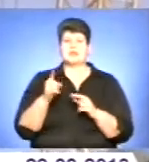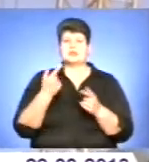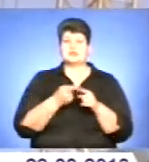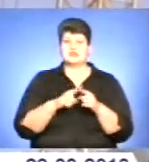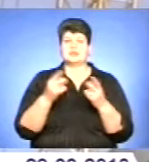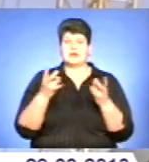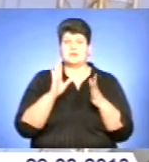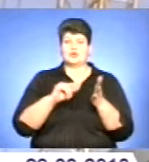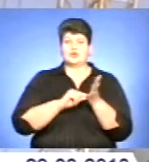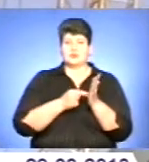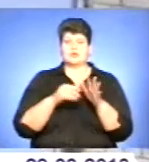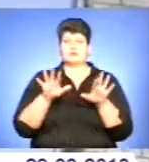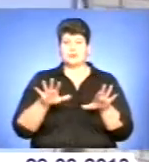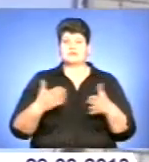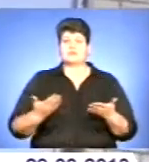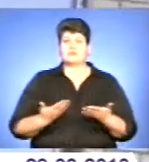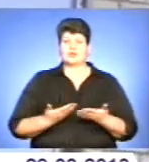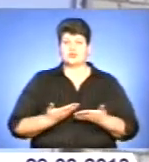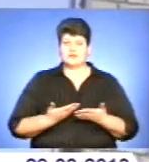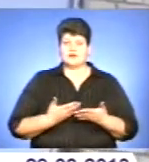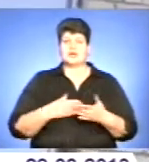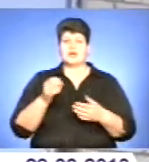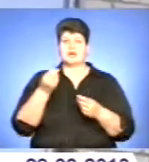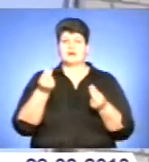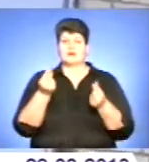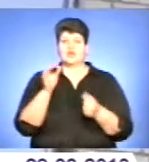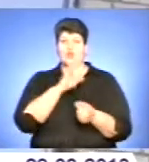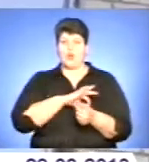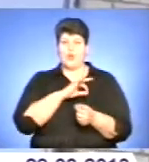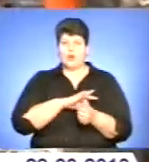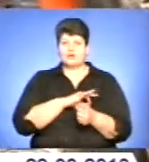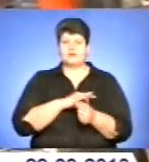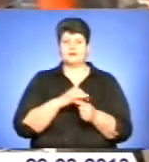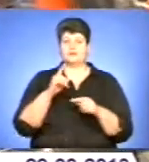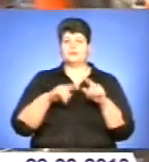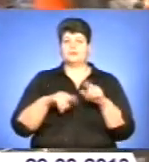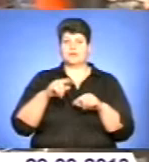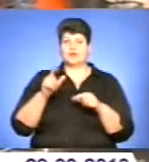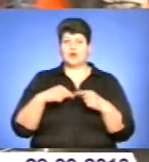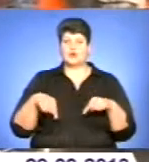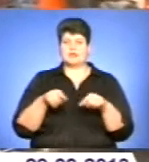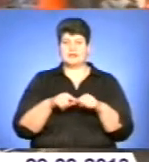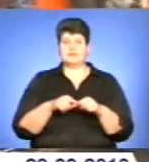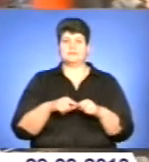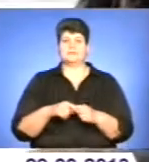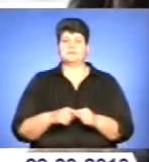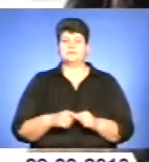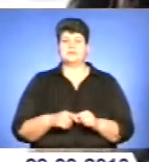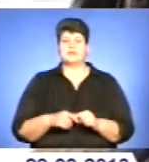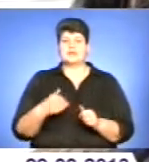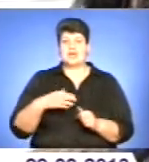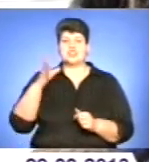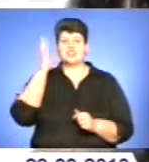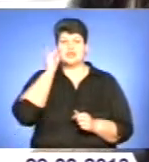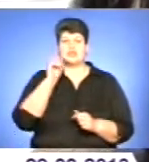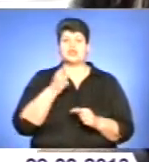потрібні лише довідки про місце проживання і доходи родини. Юлія вважає, що кредит під три відсотки річних є доступним. Я вважаю,